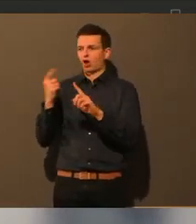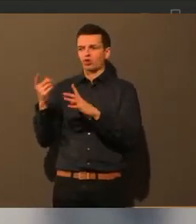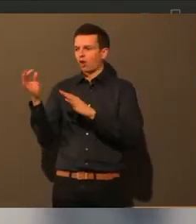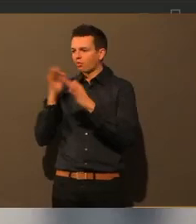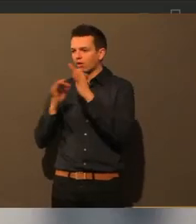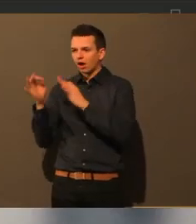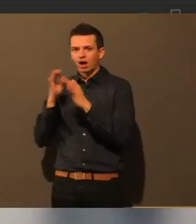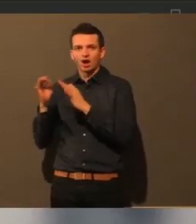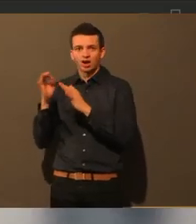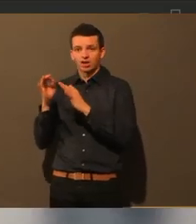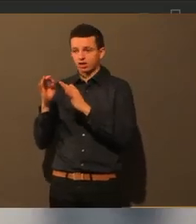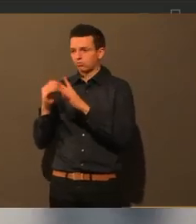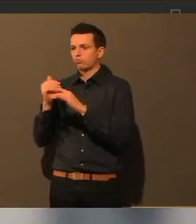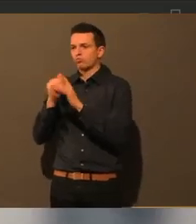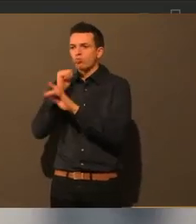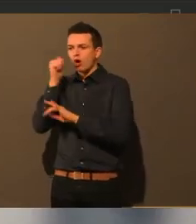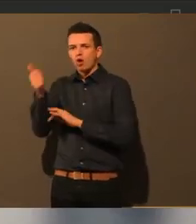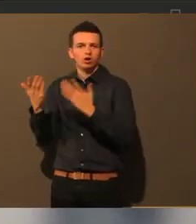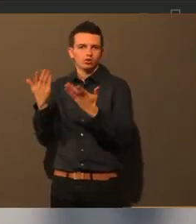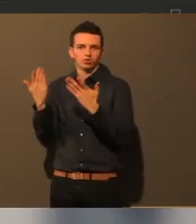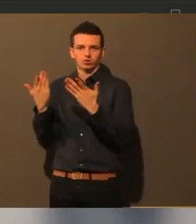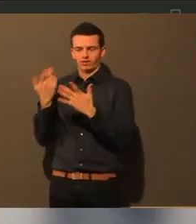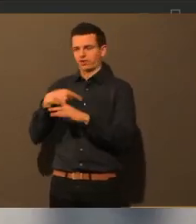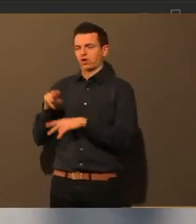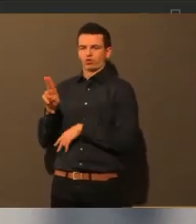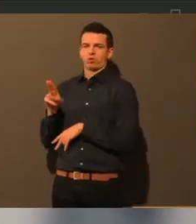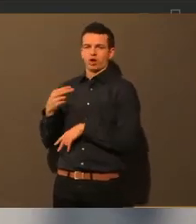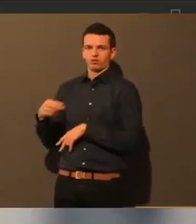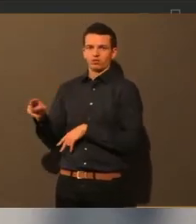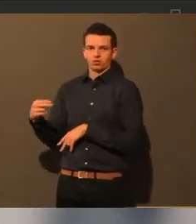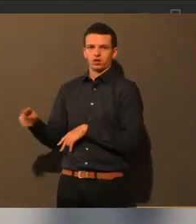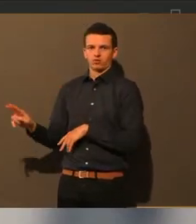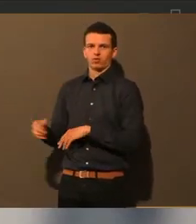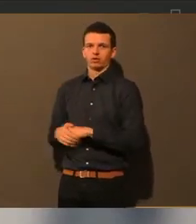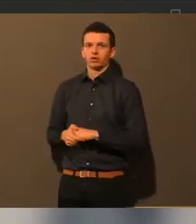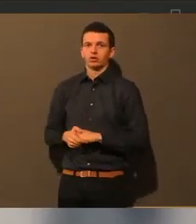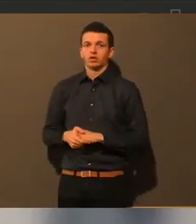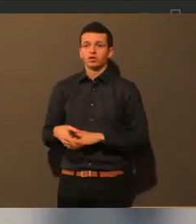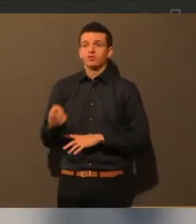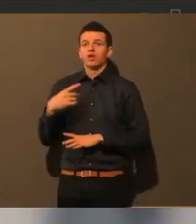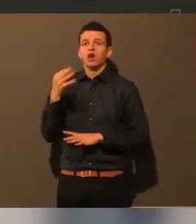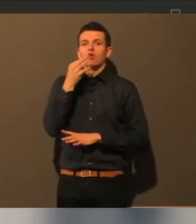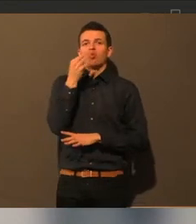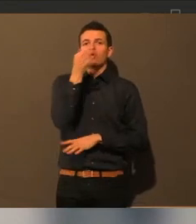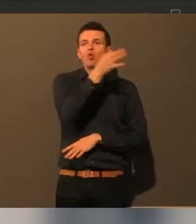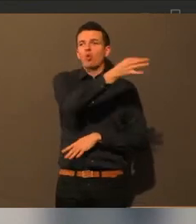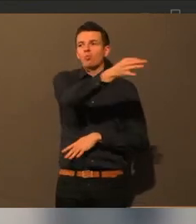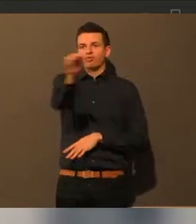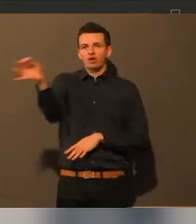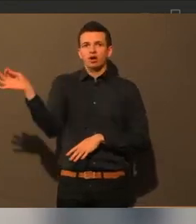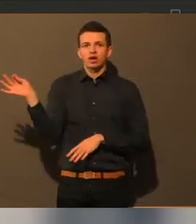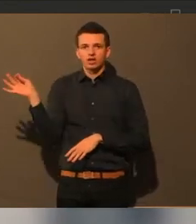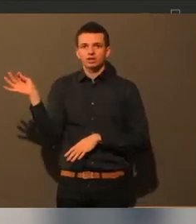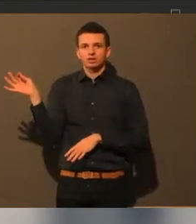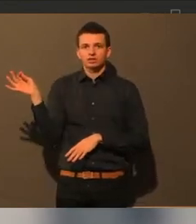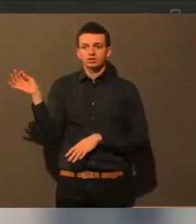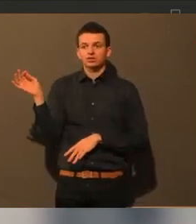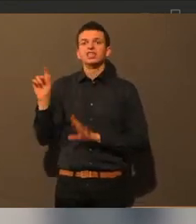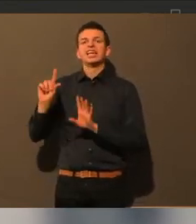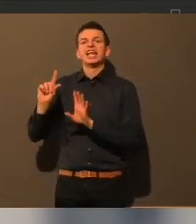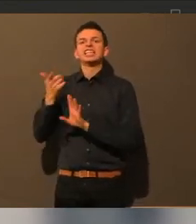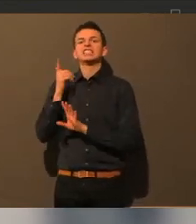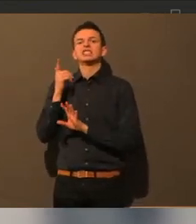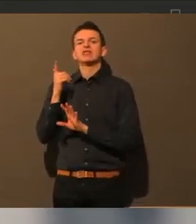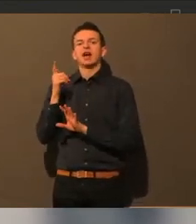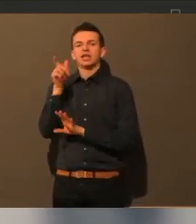werden natürlich von uns auch noch entsprechend beantwortet. Und wir haben auch eine Umfrage gestartet, wie Ihnen der Zweite Bürgerbeirat gefallen hat. Also